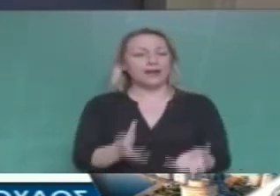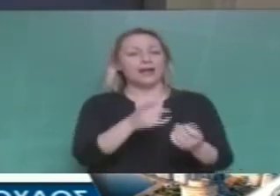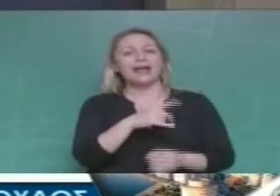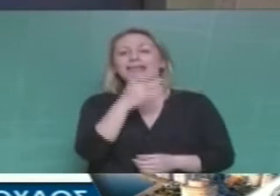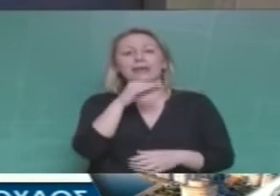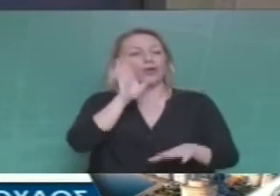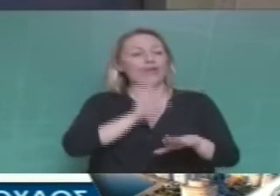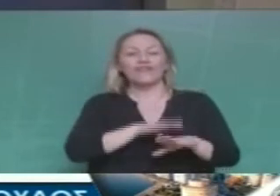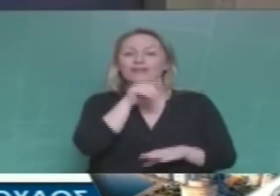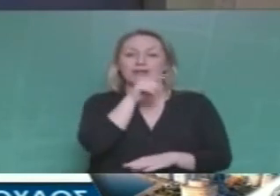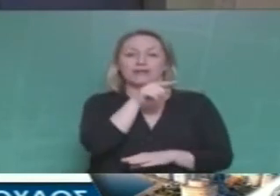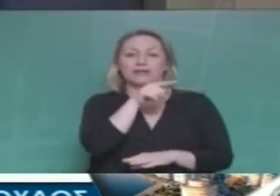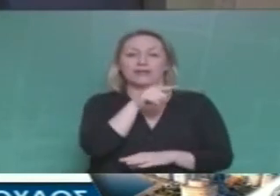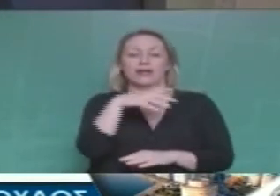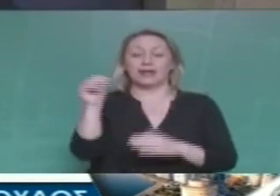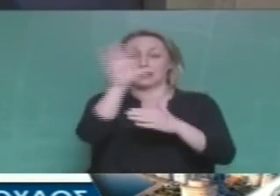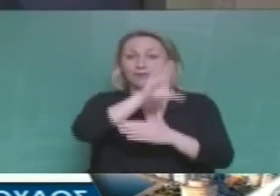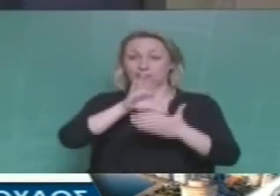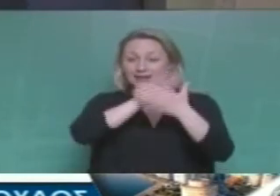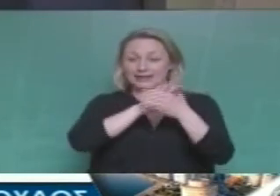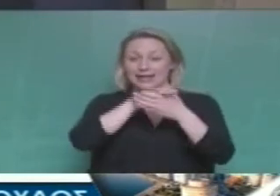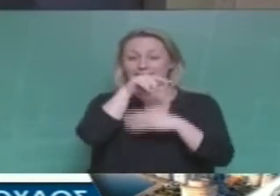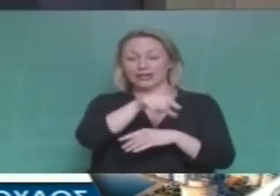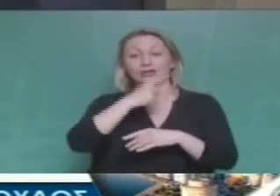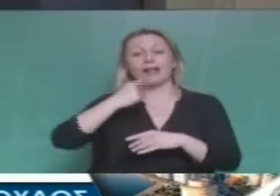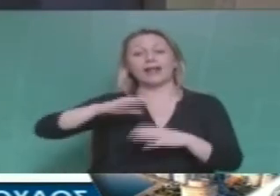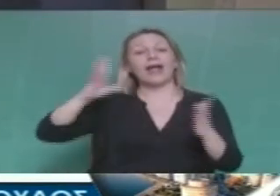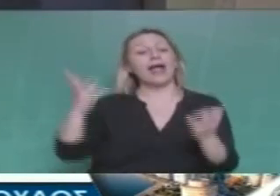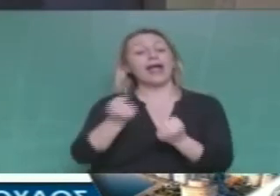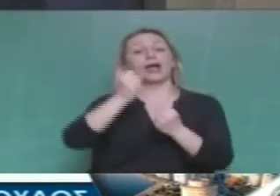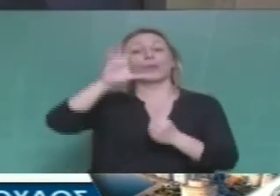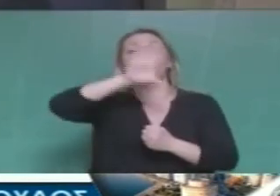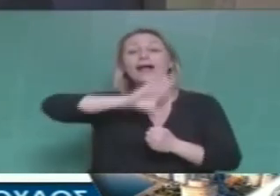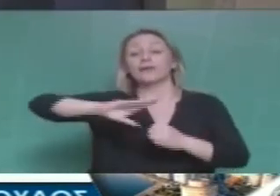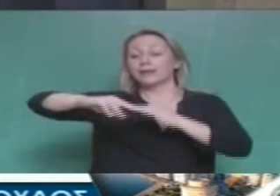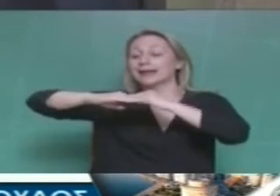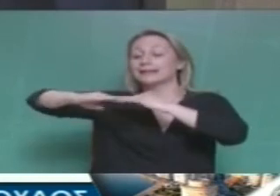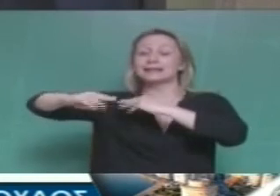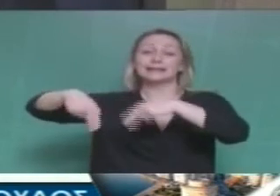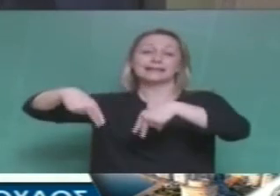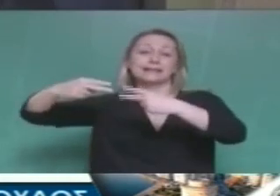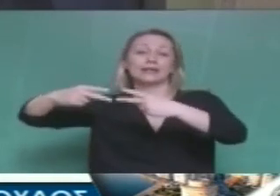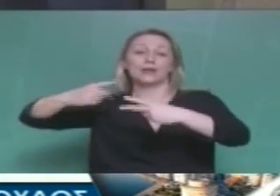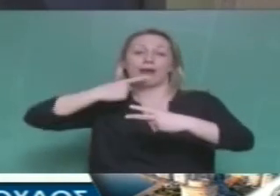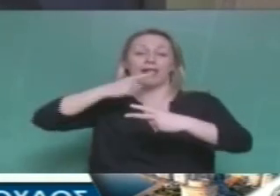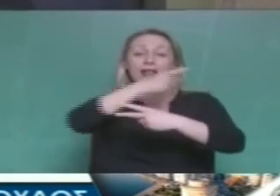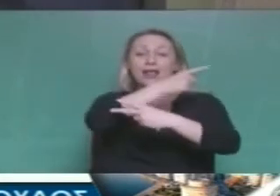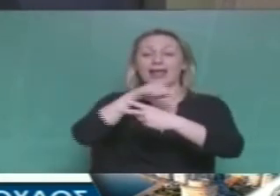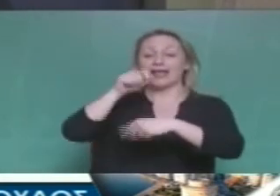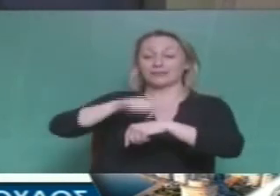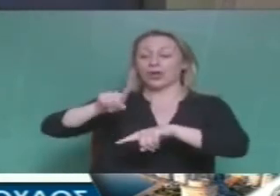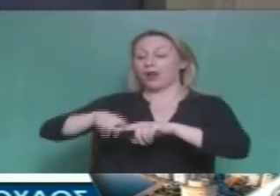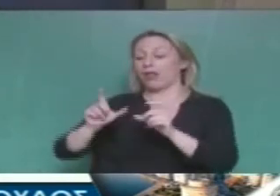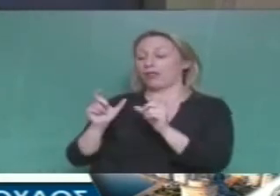εκτός των άλλων είναι η Ευρωπαϊκή Ένωση με το μύθευμα περί ευρωπαϊκών σύνορων που υποτίθεται ότι προασπίζεται ο